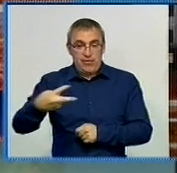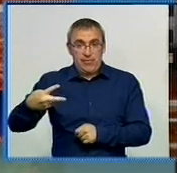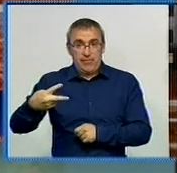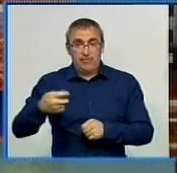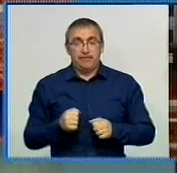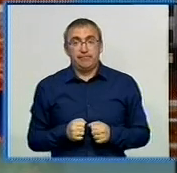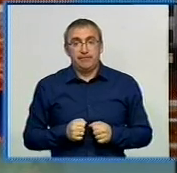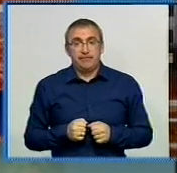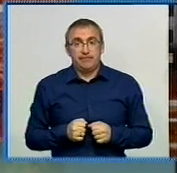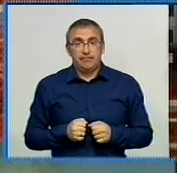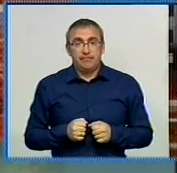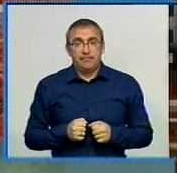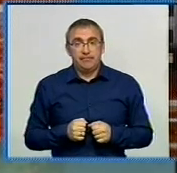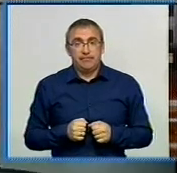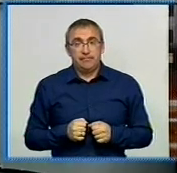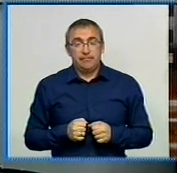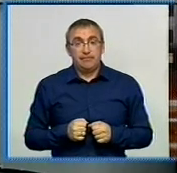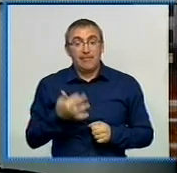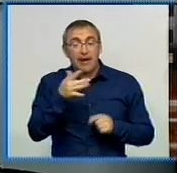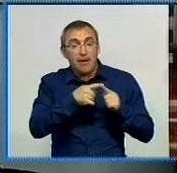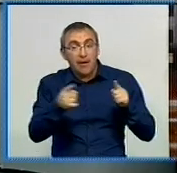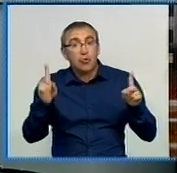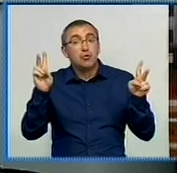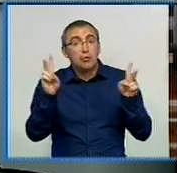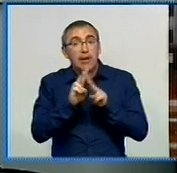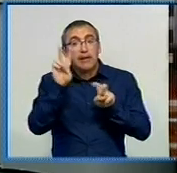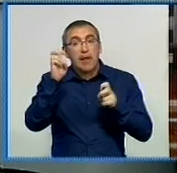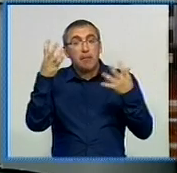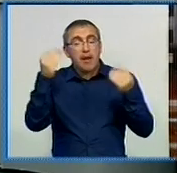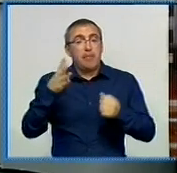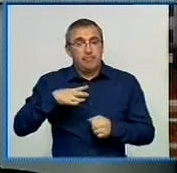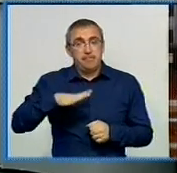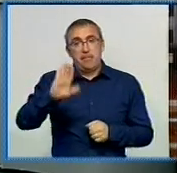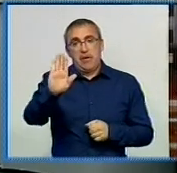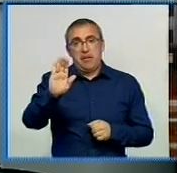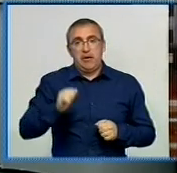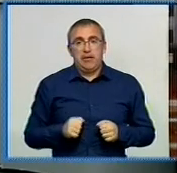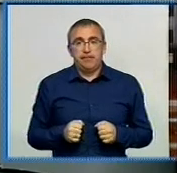за кілька хвилин зустрінемося у темі дня. Не перемикайте.